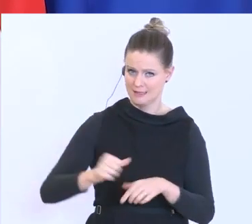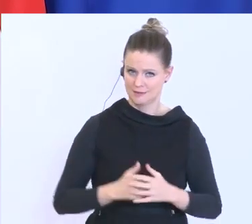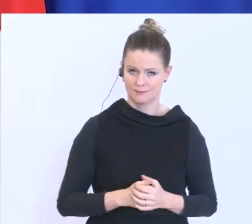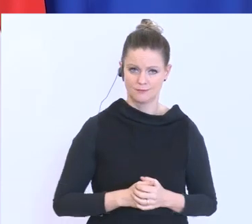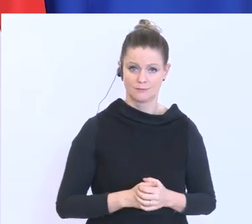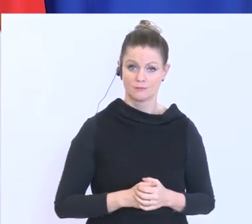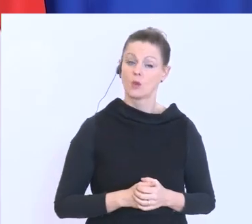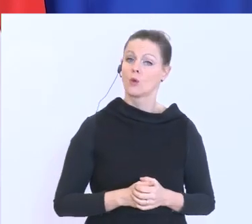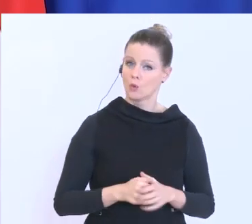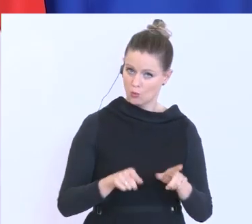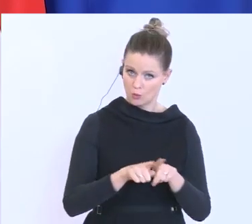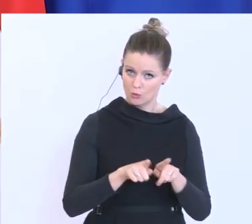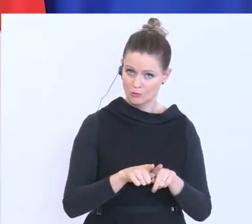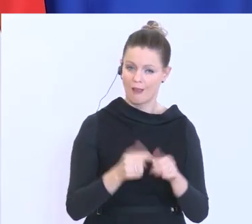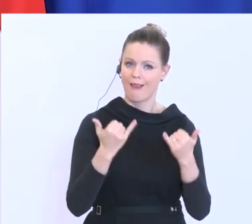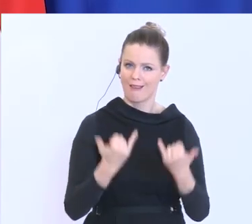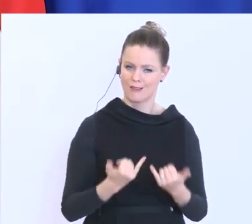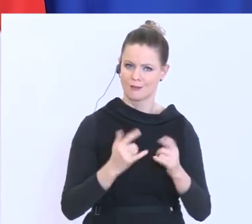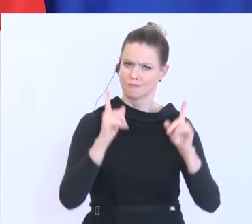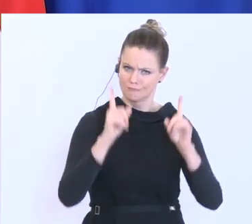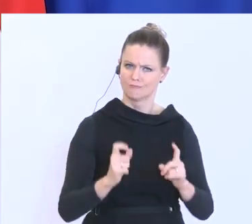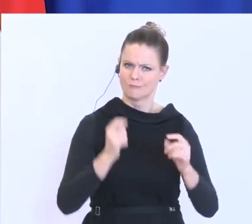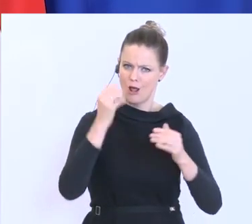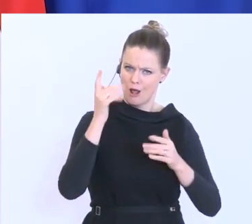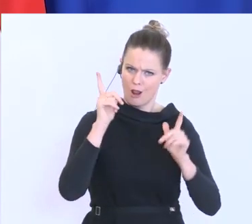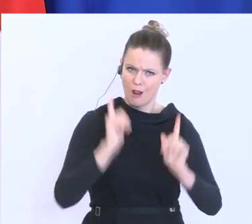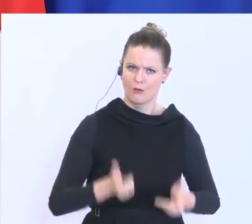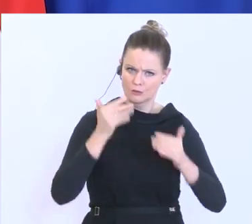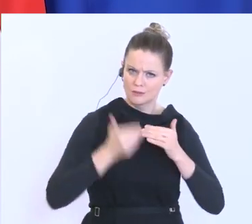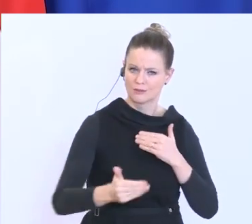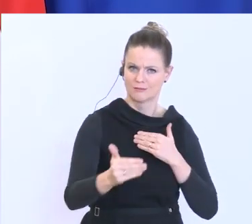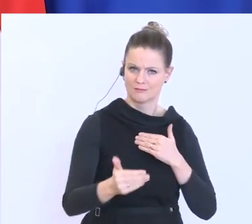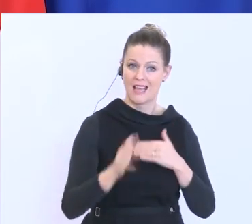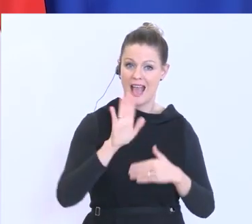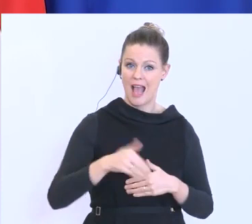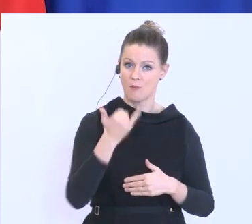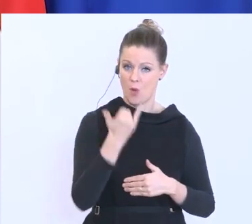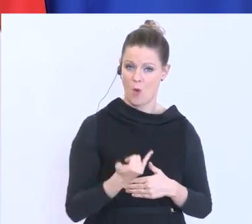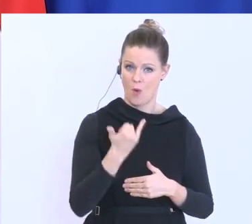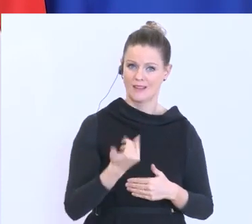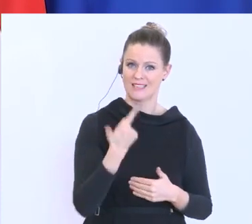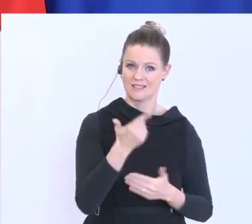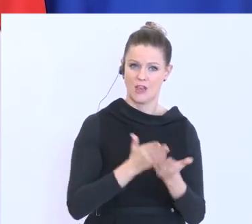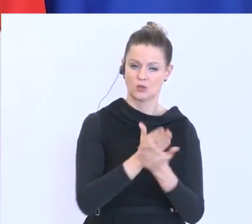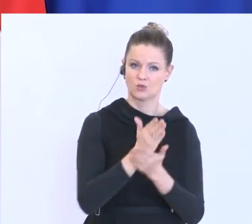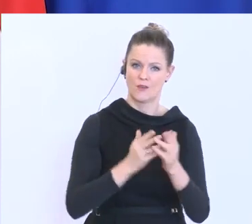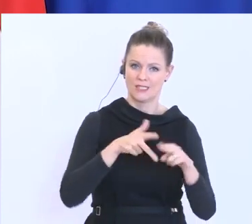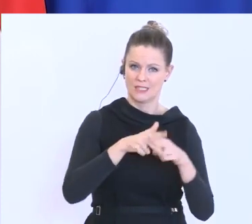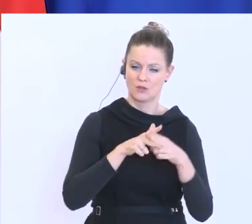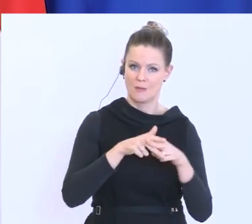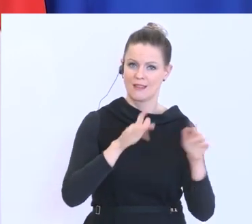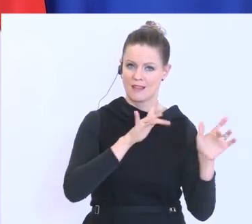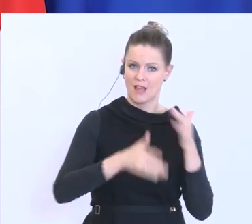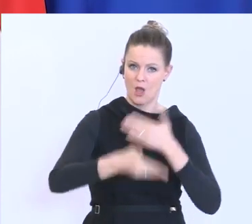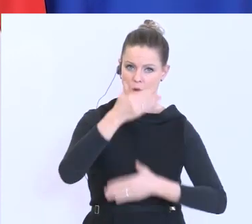Und jetzt geht es los. Zwei Serviceinstrumente sind ab heute auf unserer Homepage zur Verfügung,